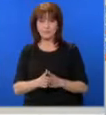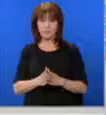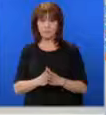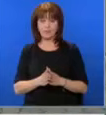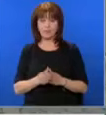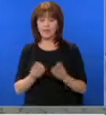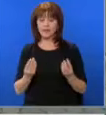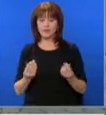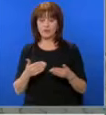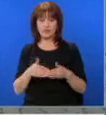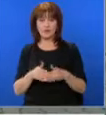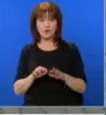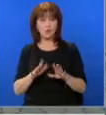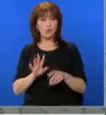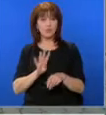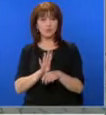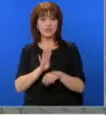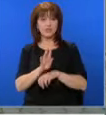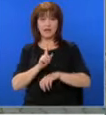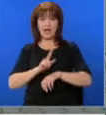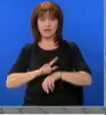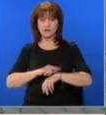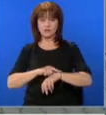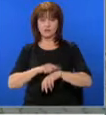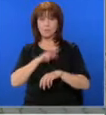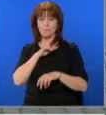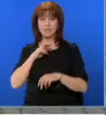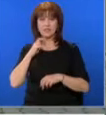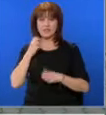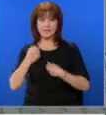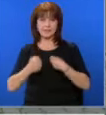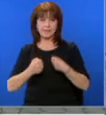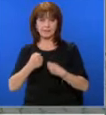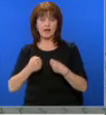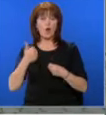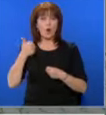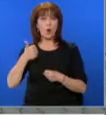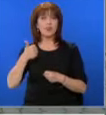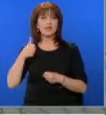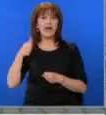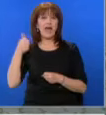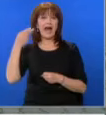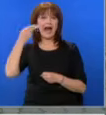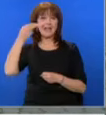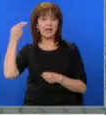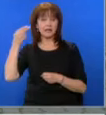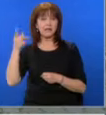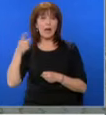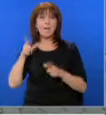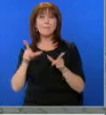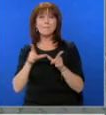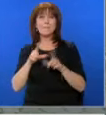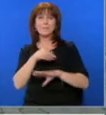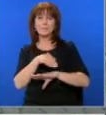Добър вечер. Около 14 часа с полицейски автомобил от сградата на агенция Митници. Тук до сградата на антикорупционната